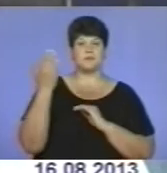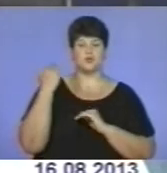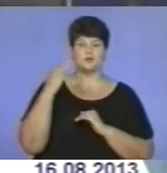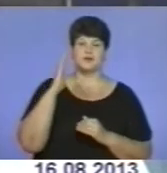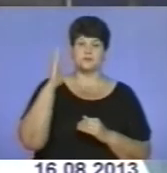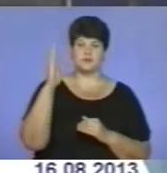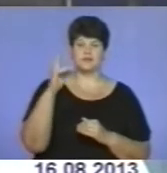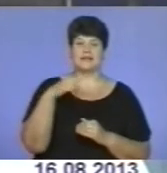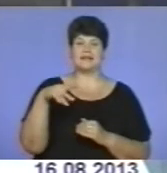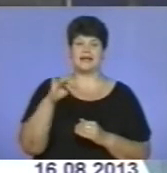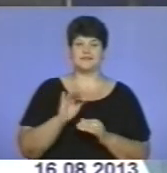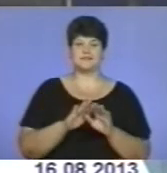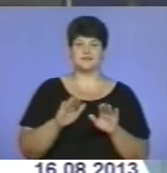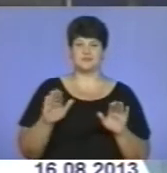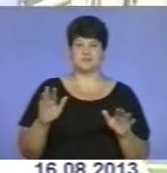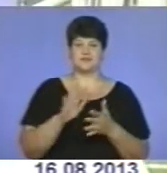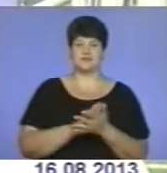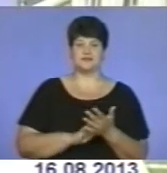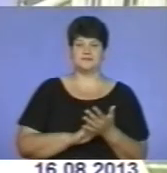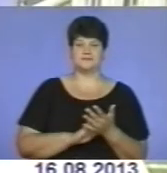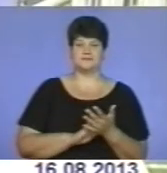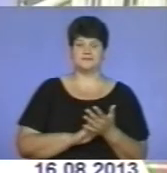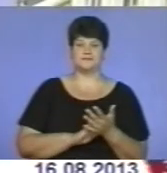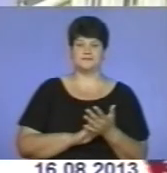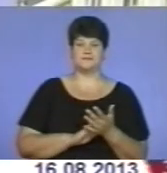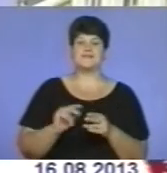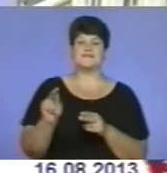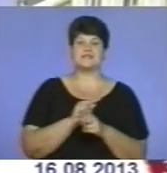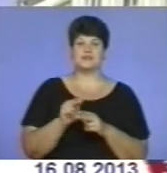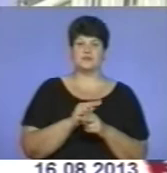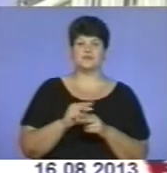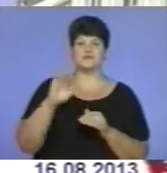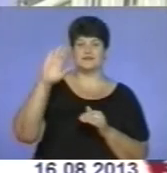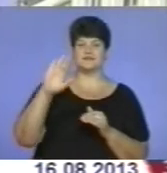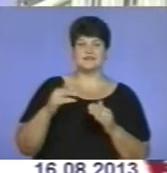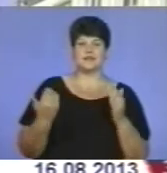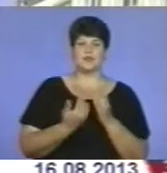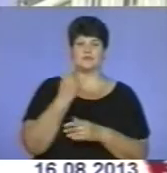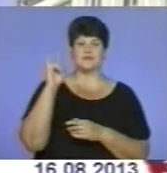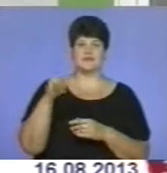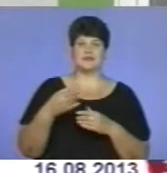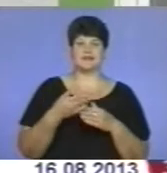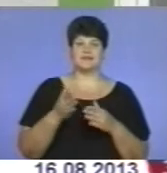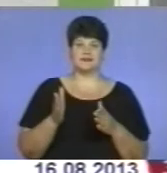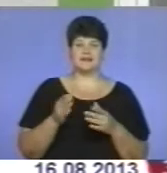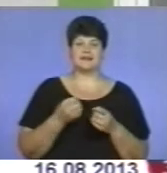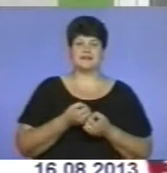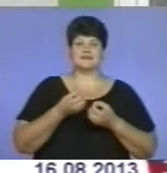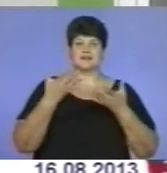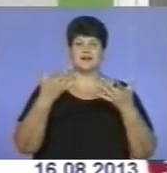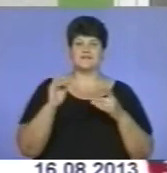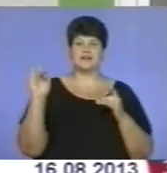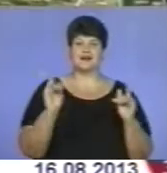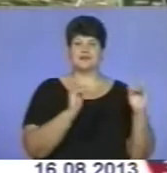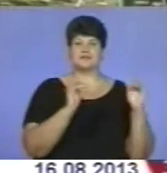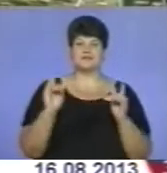Дарахівського дитсадка – далі у сюжеті. Відремонтований фасад, нові вікна і двері, яскраві каруселі і